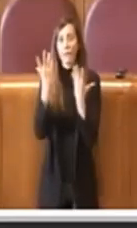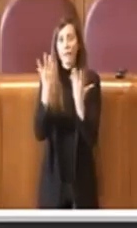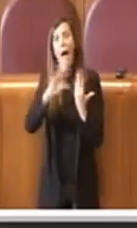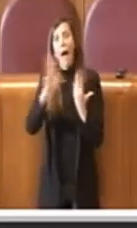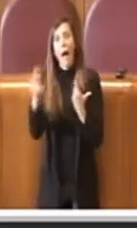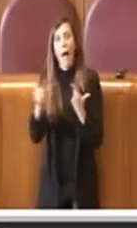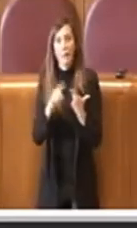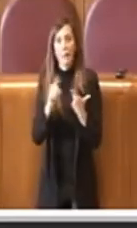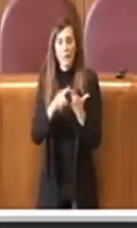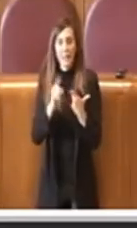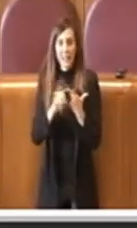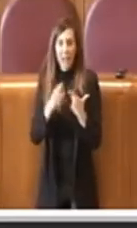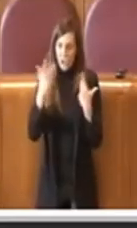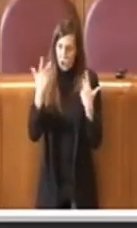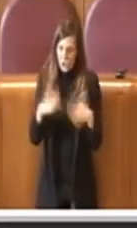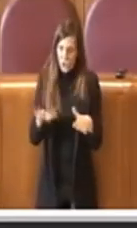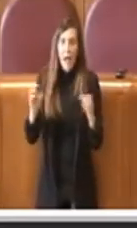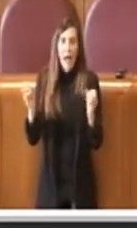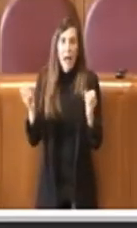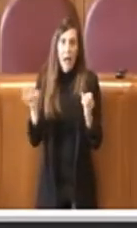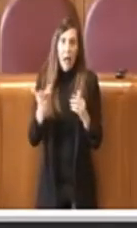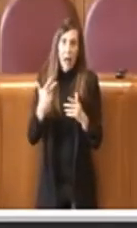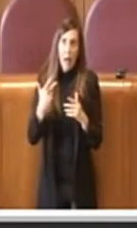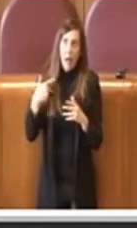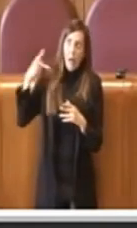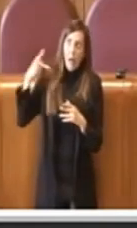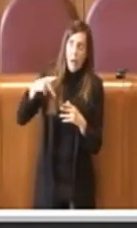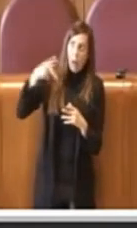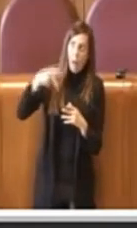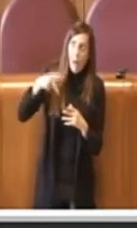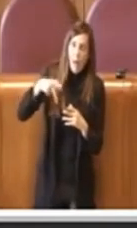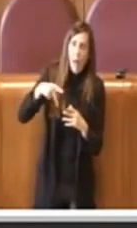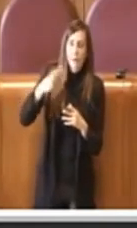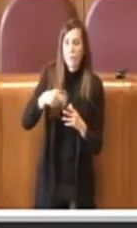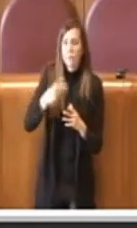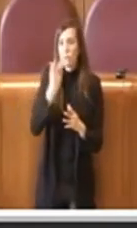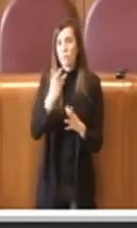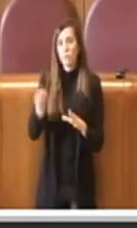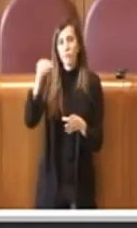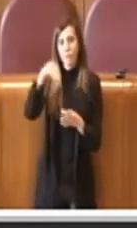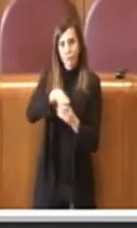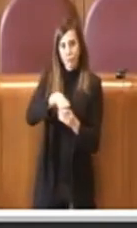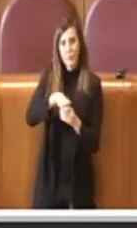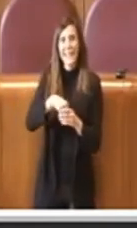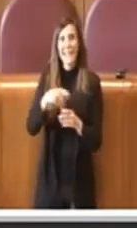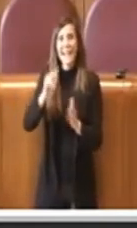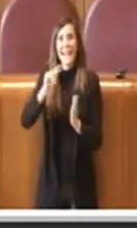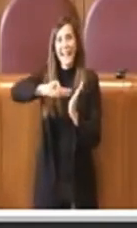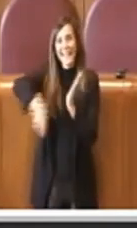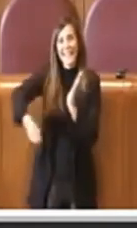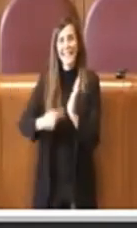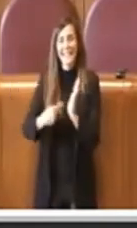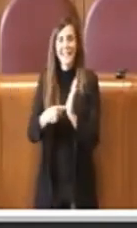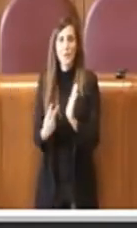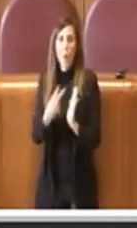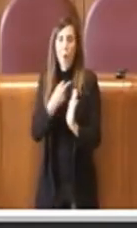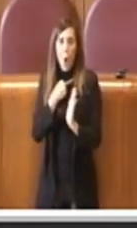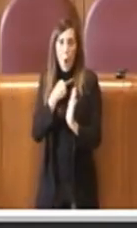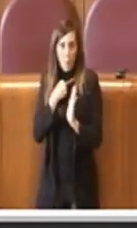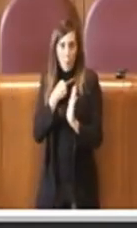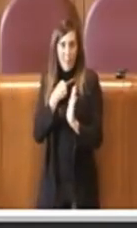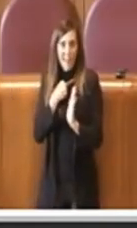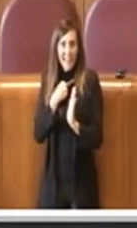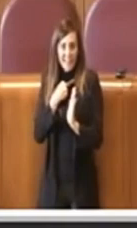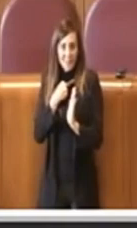in attivo da qualche anno, ma l'abbiamo voluta fissare nel regolamento, è l'iscrizione obbligatoria, in questo senso